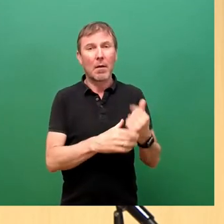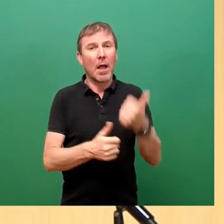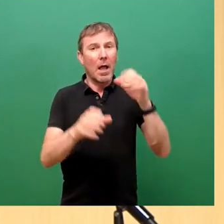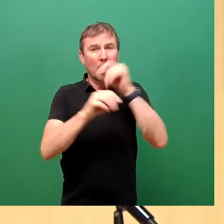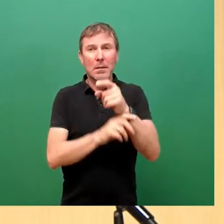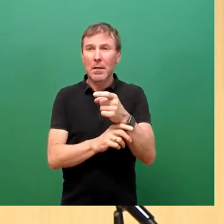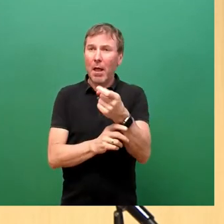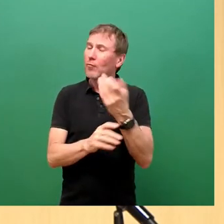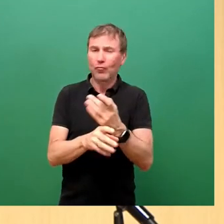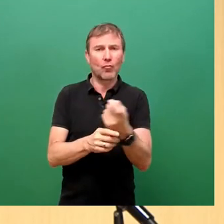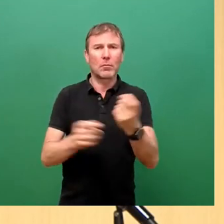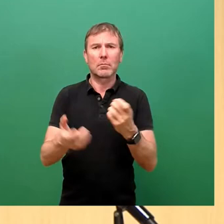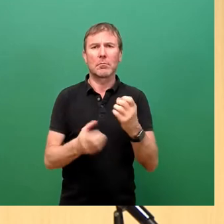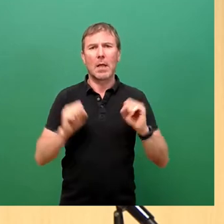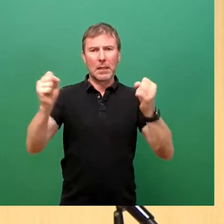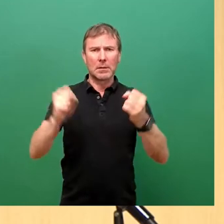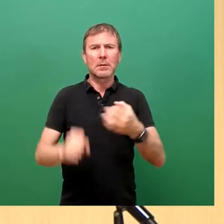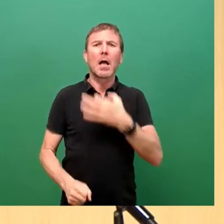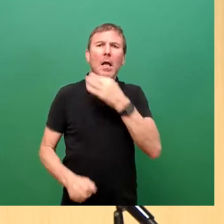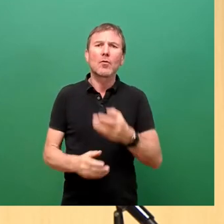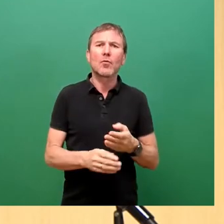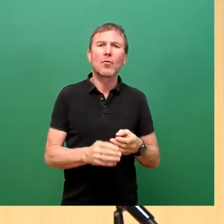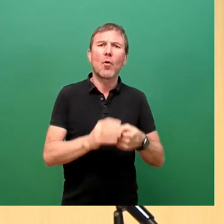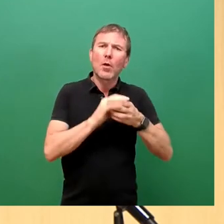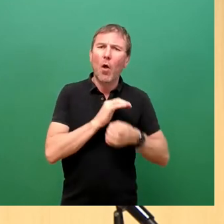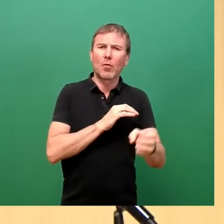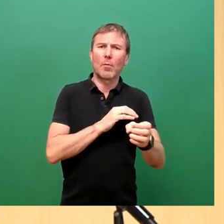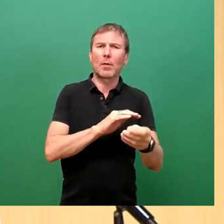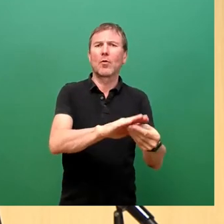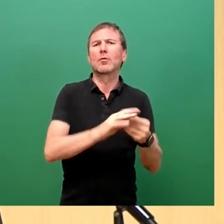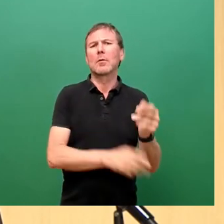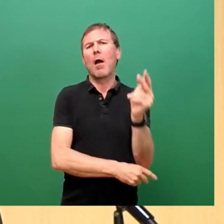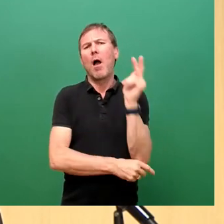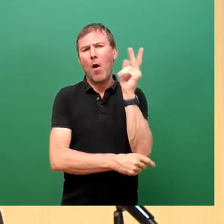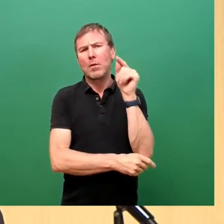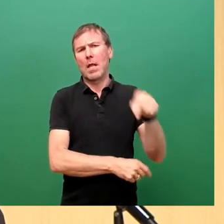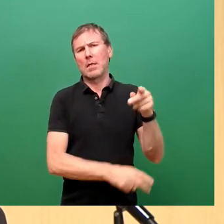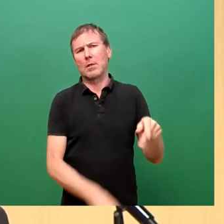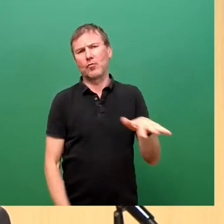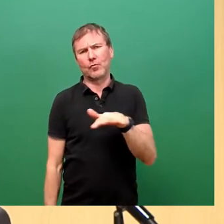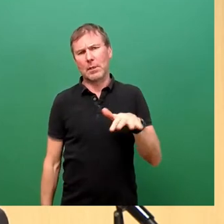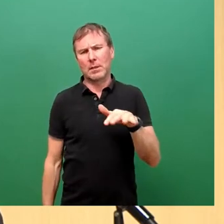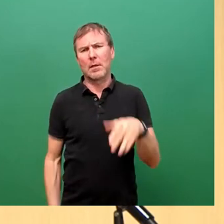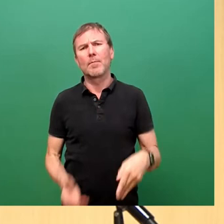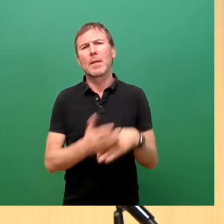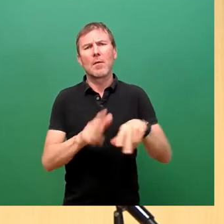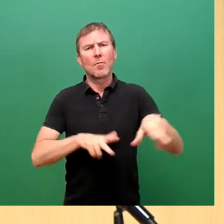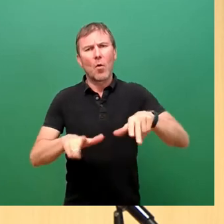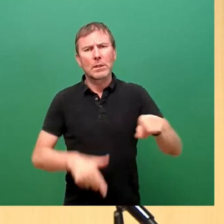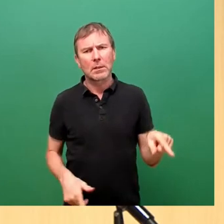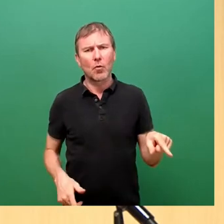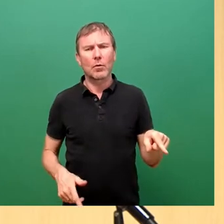In der Notunterbringung unterstützen uns die Hoteliers dieser Stadt und die Hilfsorganisationen gehen an ihre